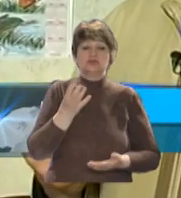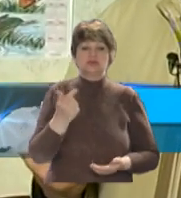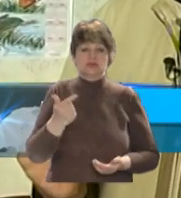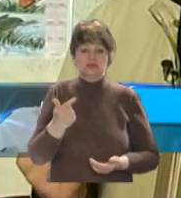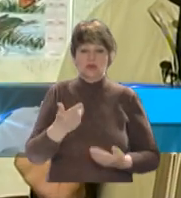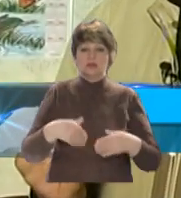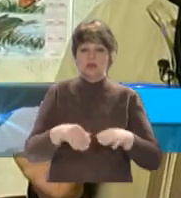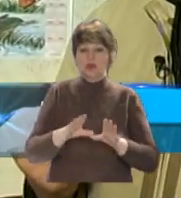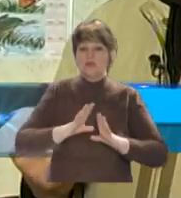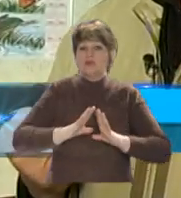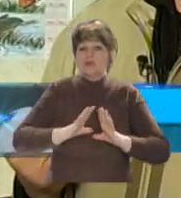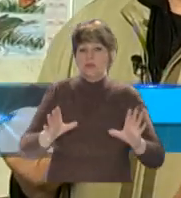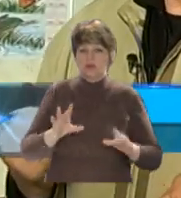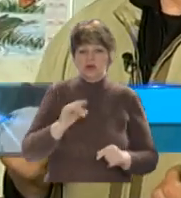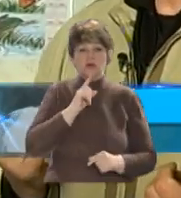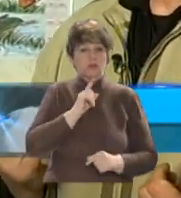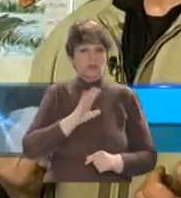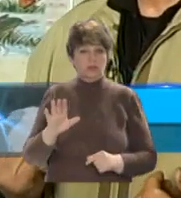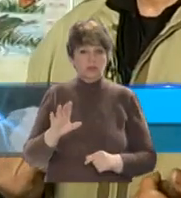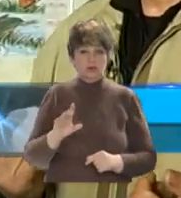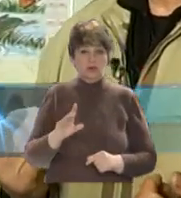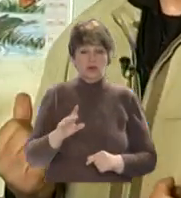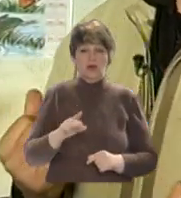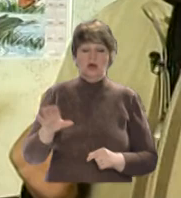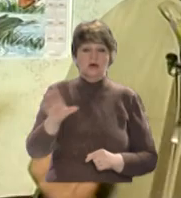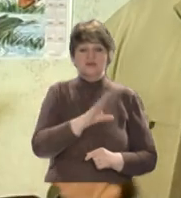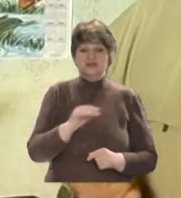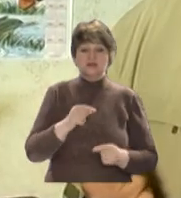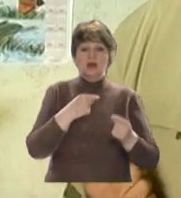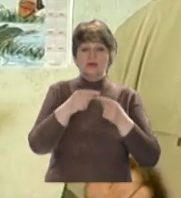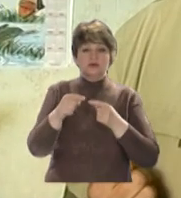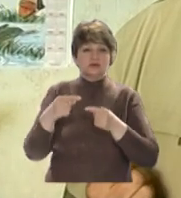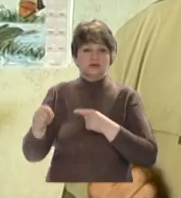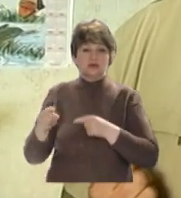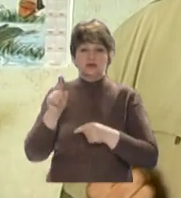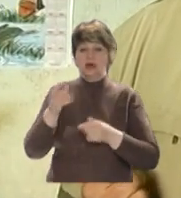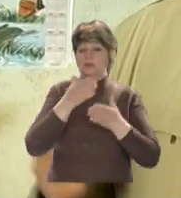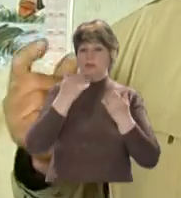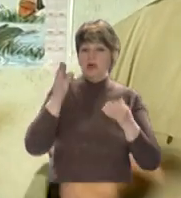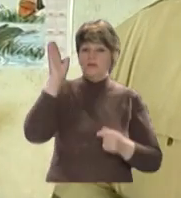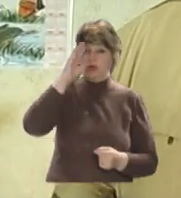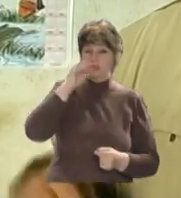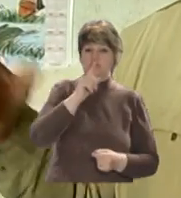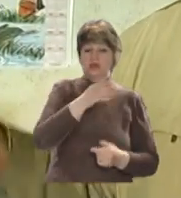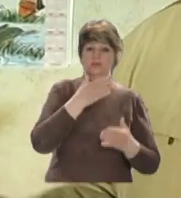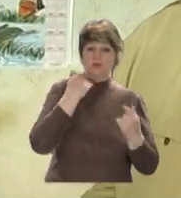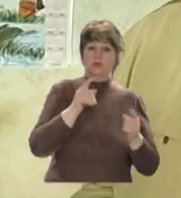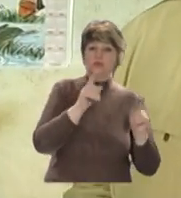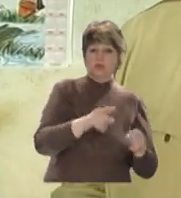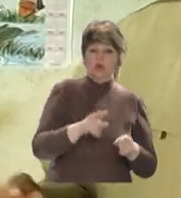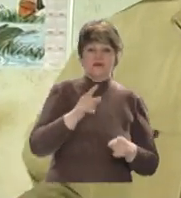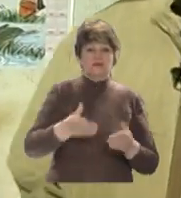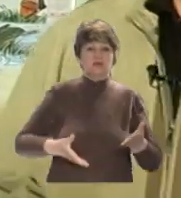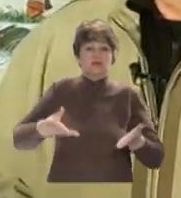гривень. Цього не було, ніколи не буде, тому що мисливські угіддя у всіх різні. Там нема води, там нема того.